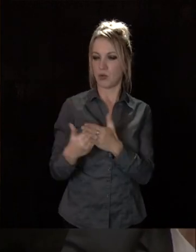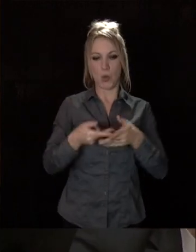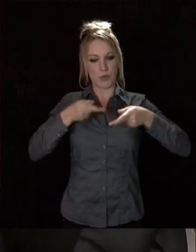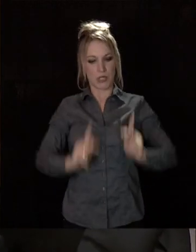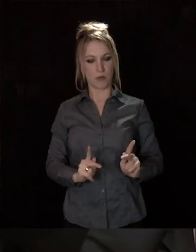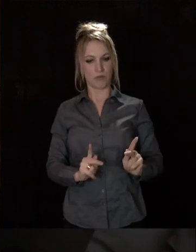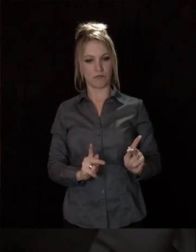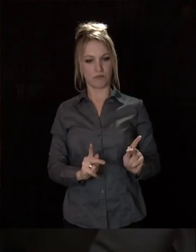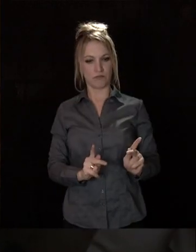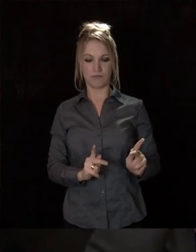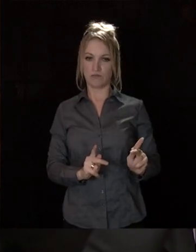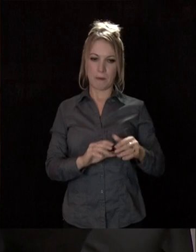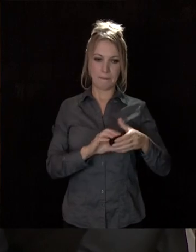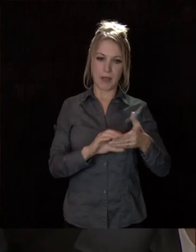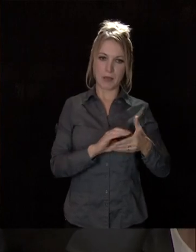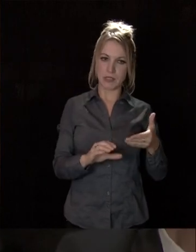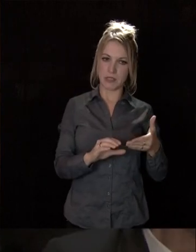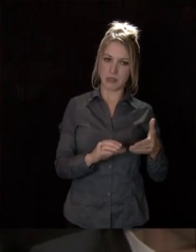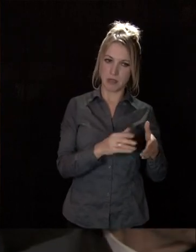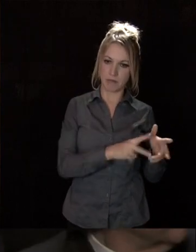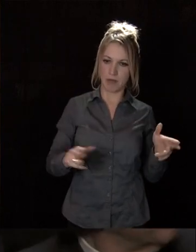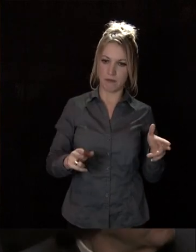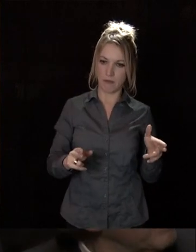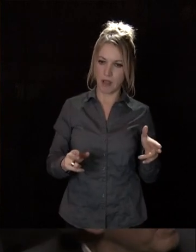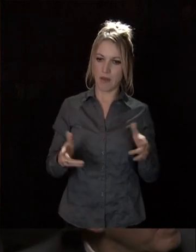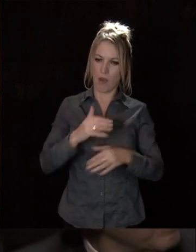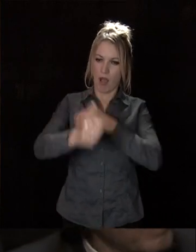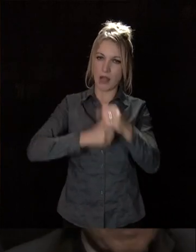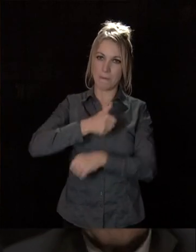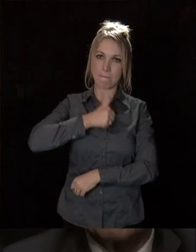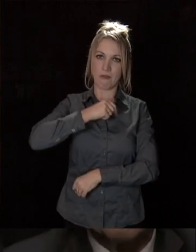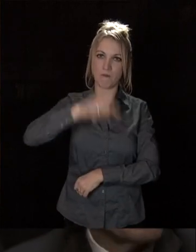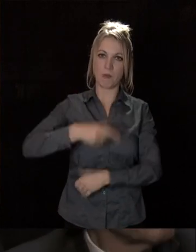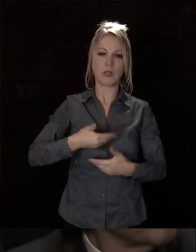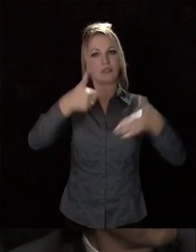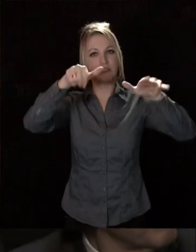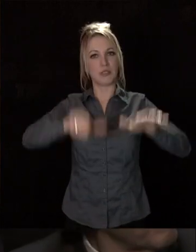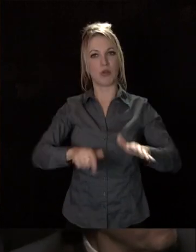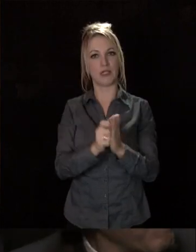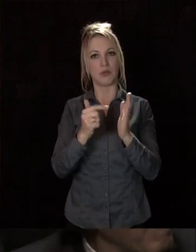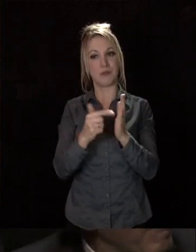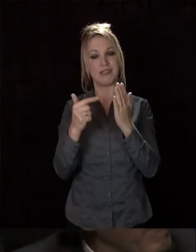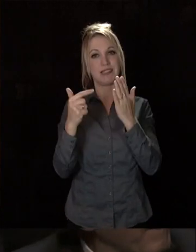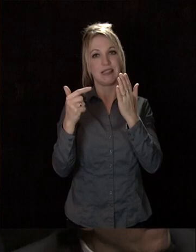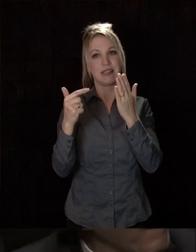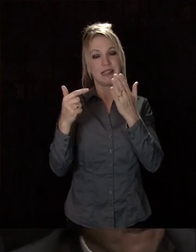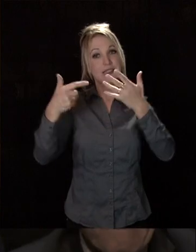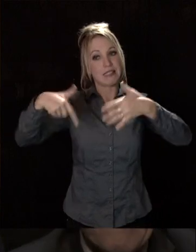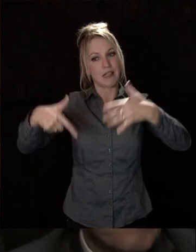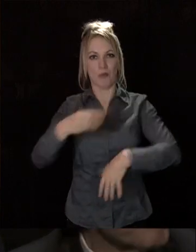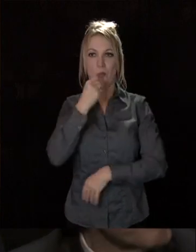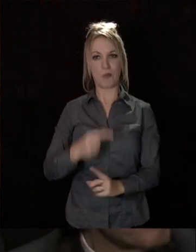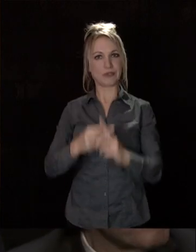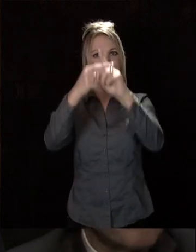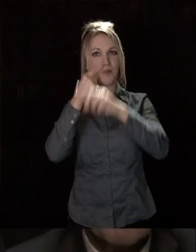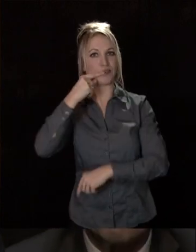du permis et sa mise en chantier qui était de 1 an en 2014 et tombé à 6 mois en 2007. C'est bon pour vous,'est bon pour les Dijonais,